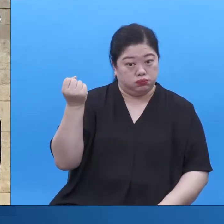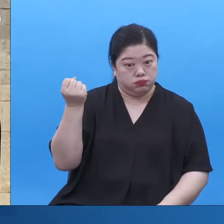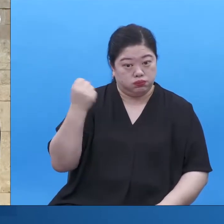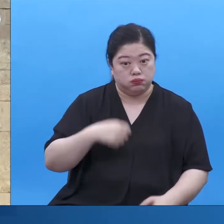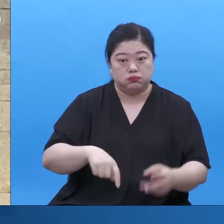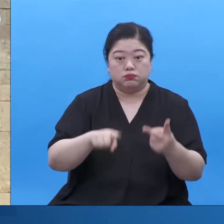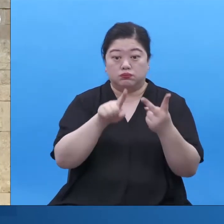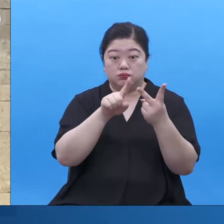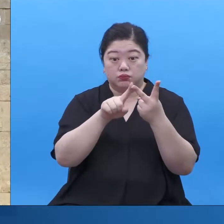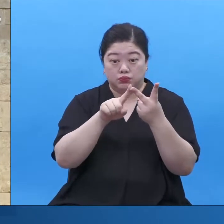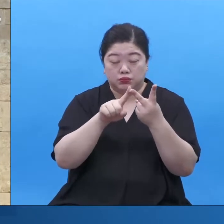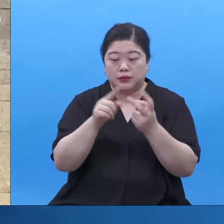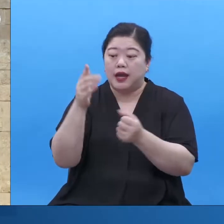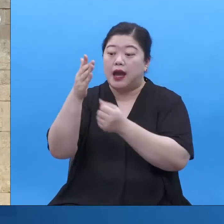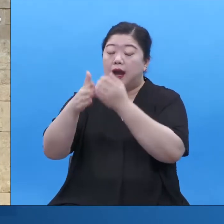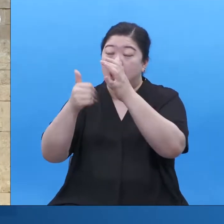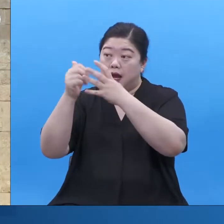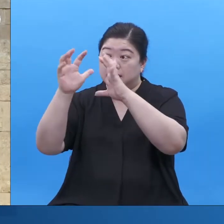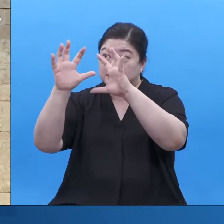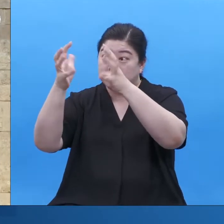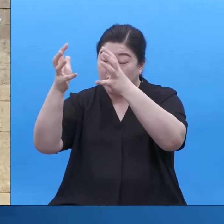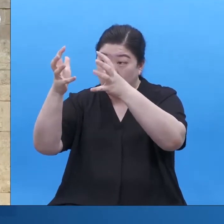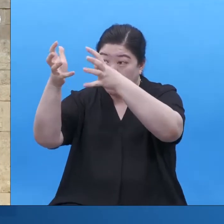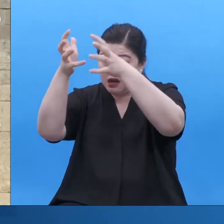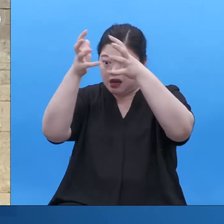하나님의 나라는 보좌에 축복을 주고요